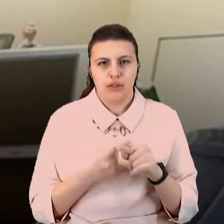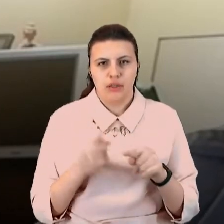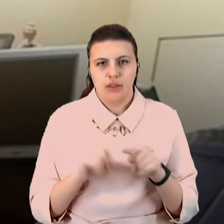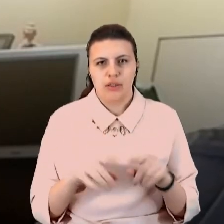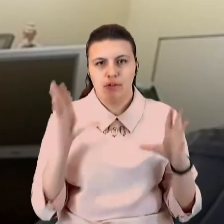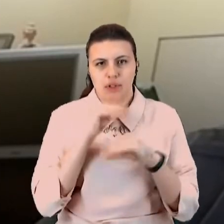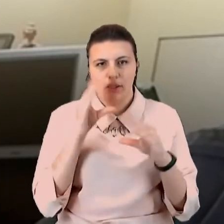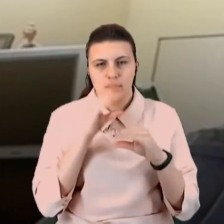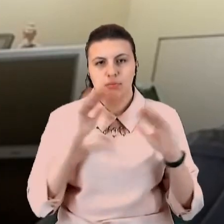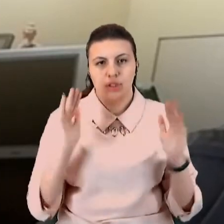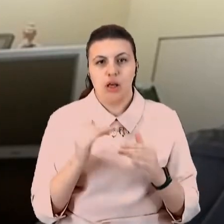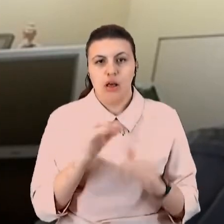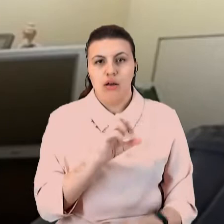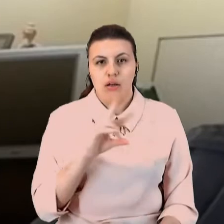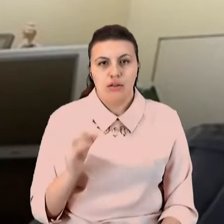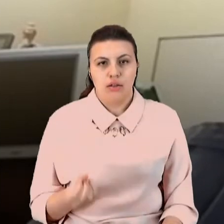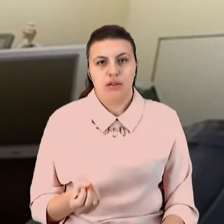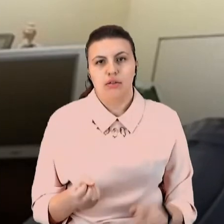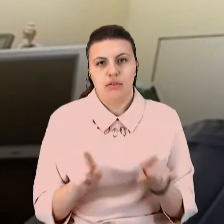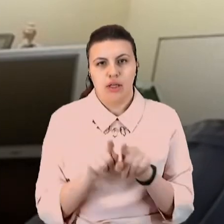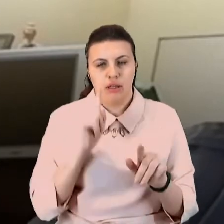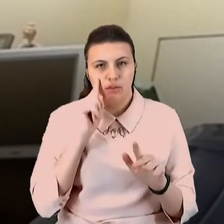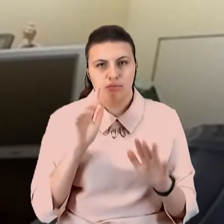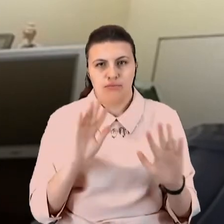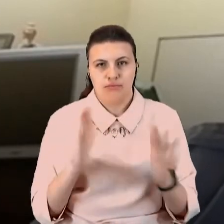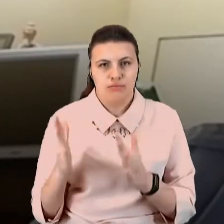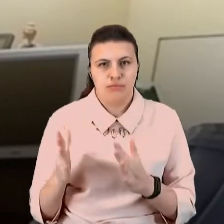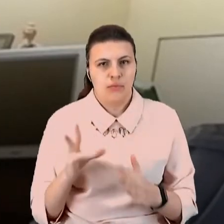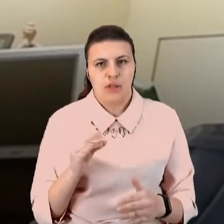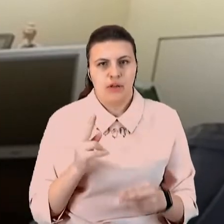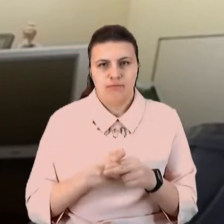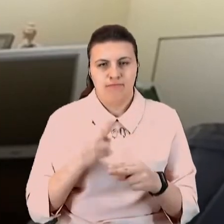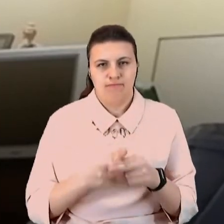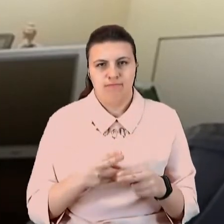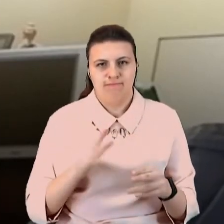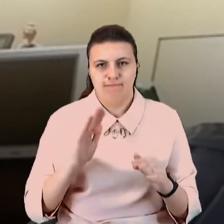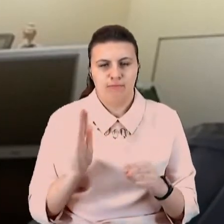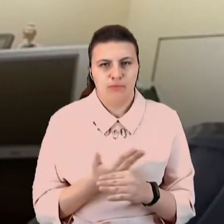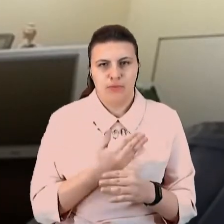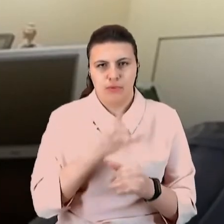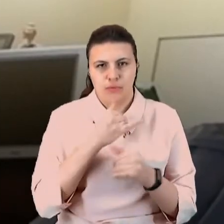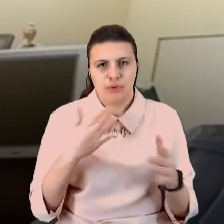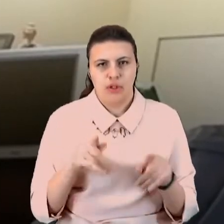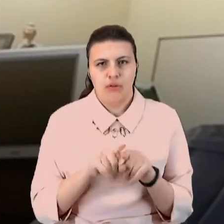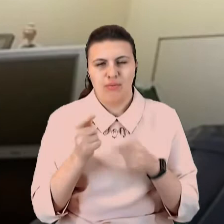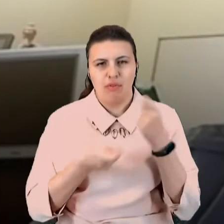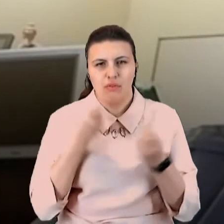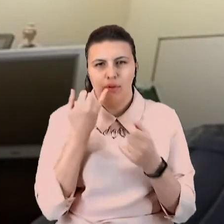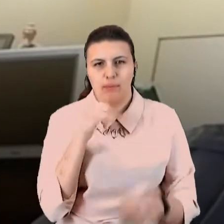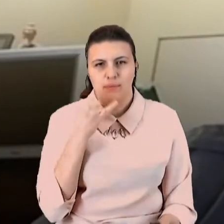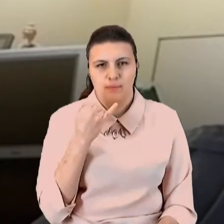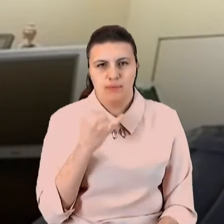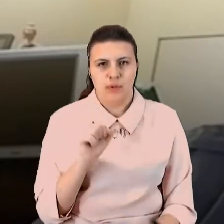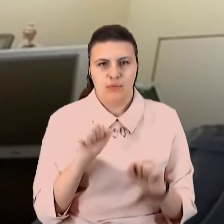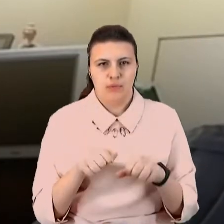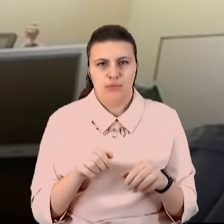Але явище в жодному разі це не викоріне. Я не виключаю, що ці потоки дрібної контрабанди, вони просто можуть бути переорієнтовані на більш